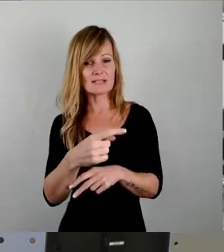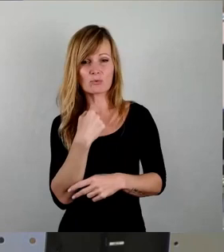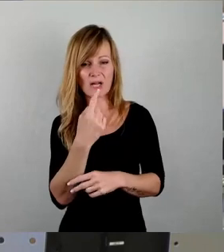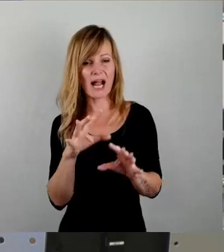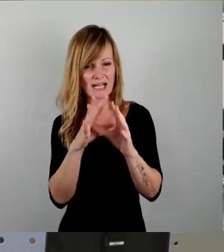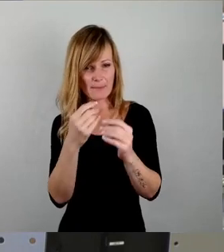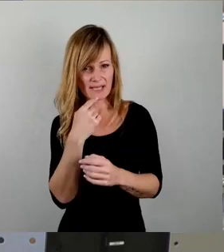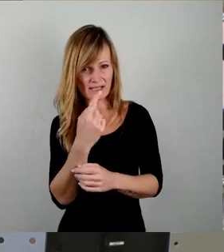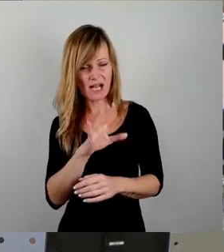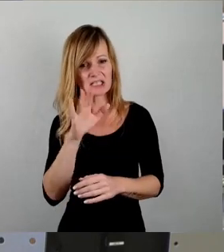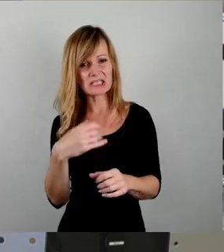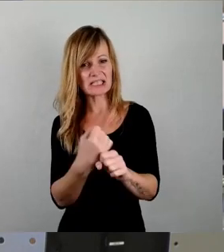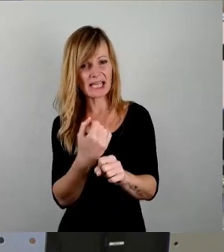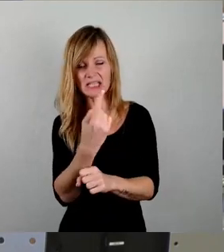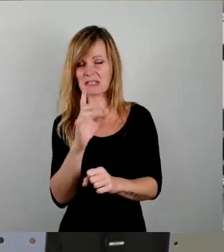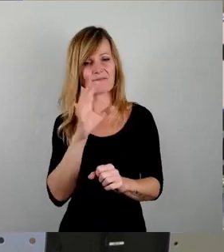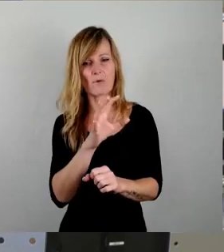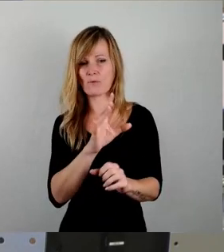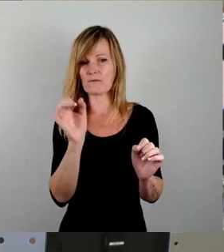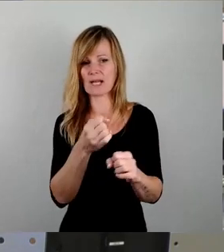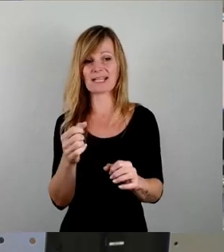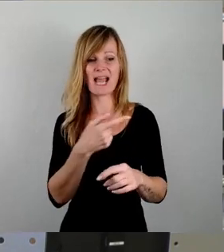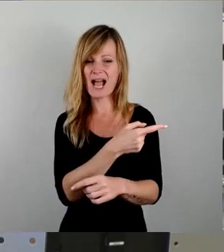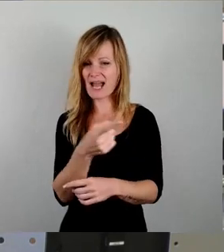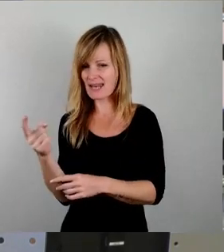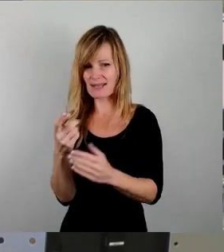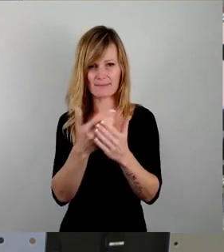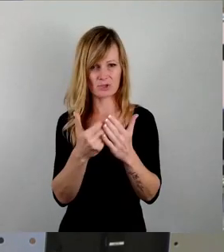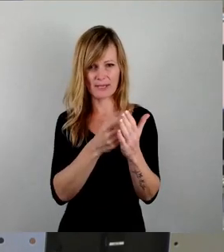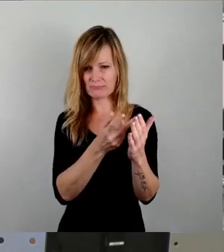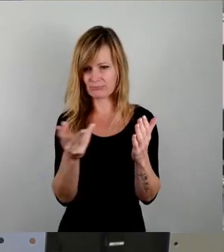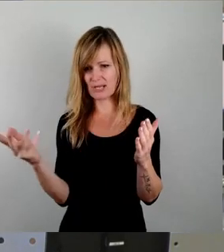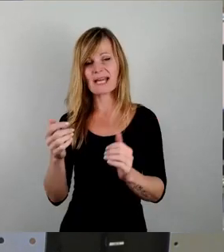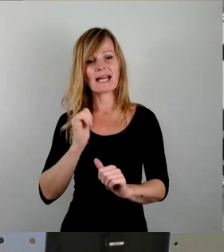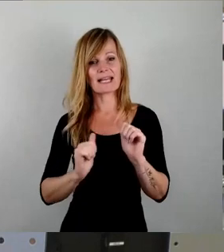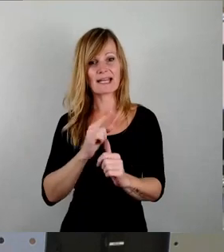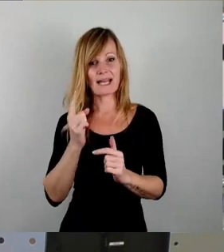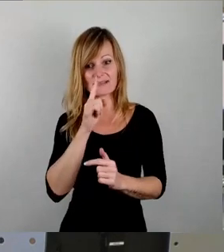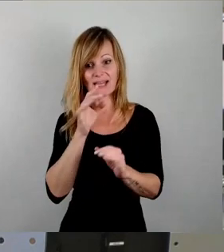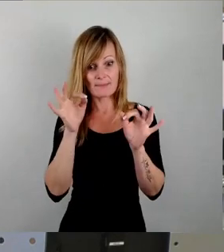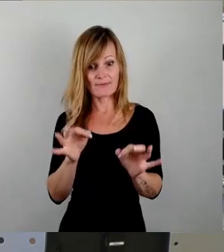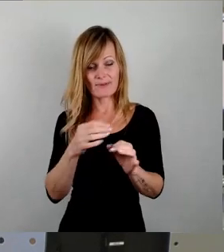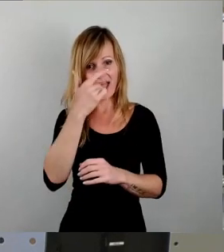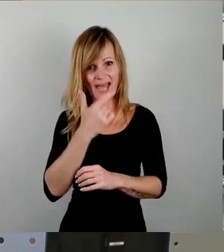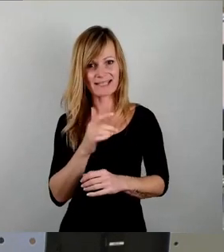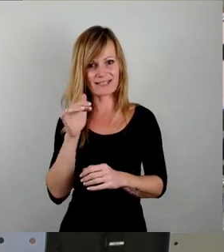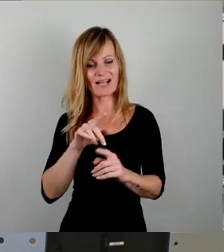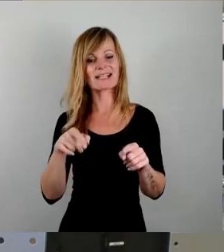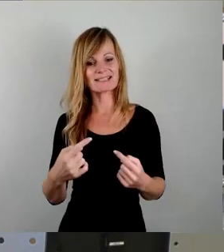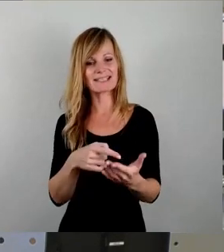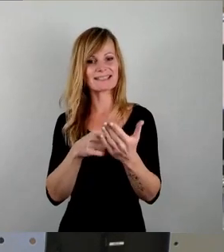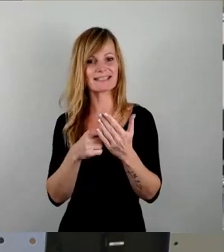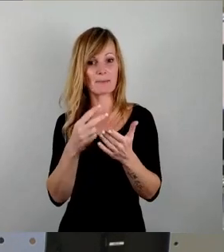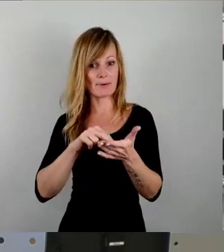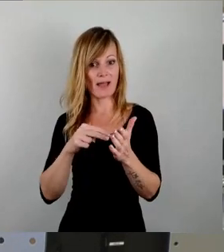vorwerfen. Bei allen beschriebenen Szenarien zeigt sich leider erst im Fall des Falles, also im Ernstfall, was die Pläne